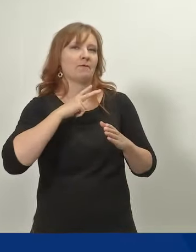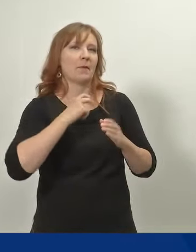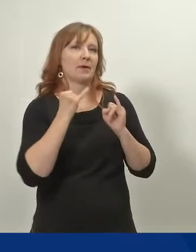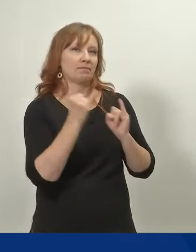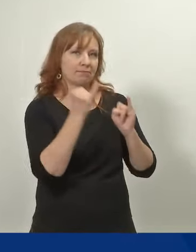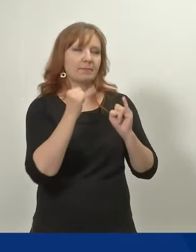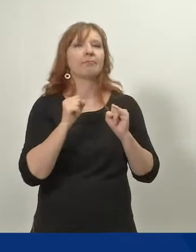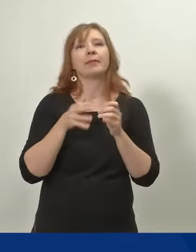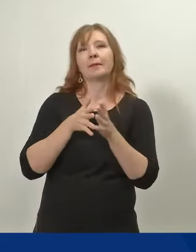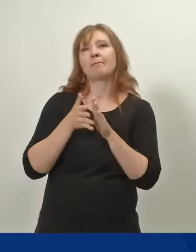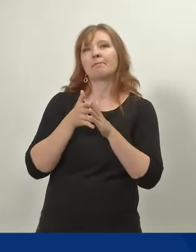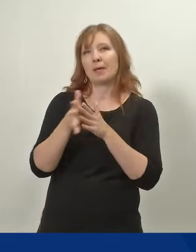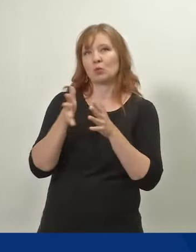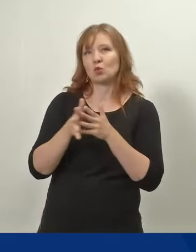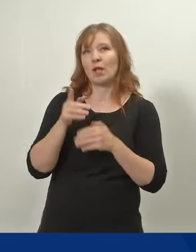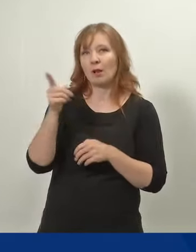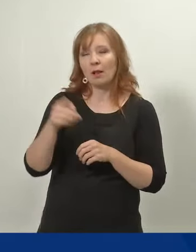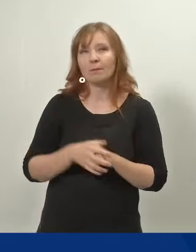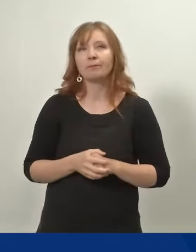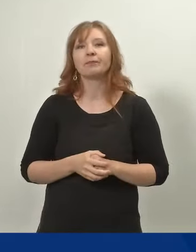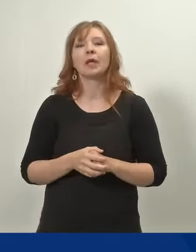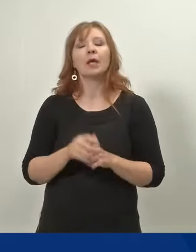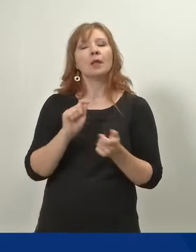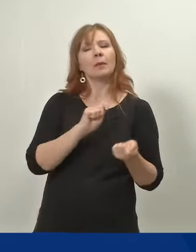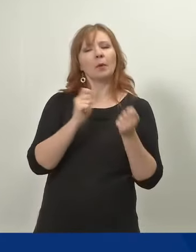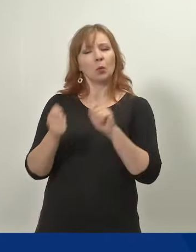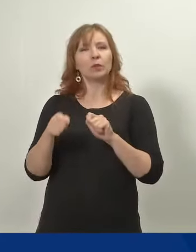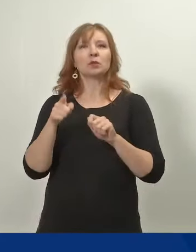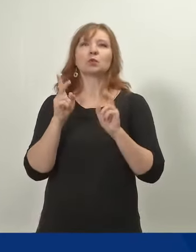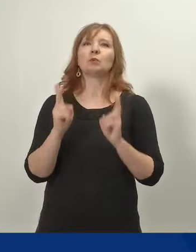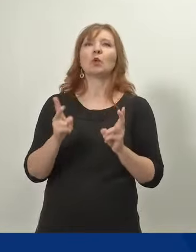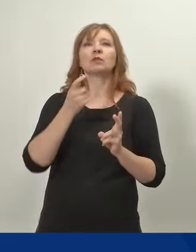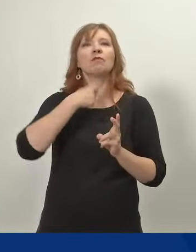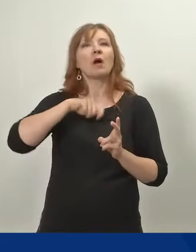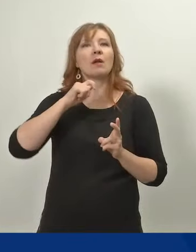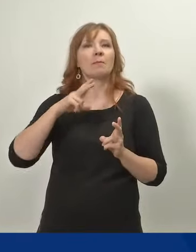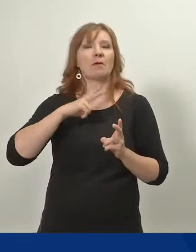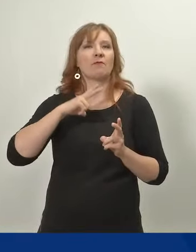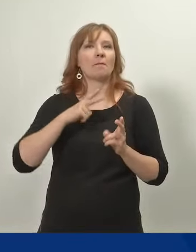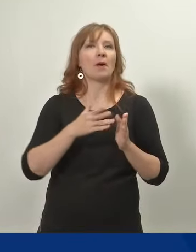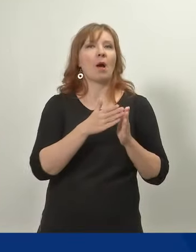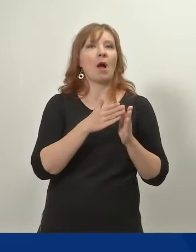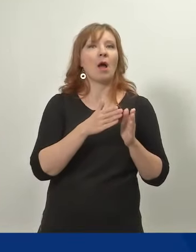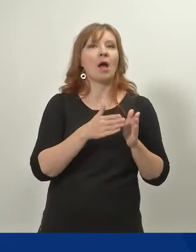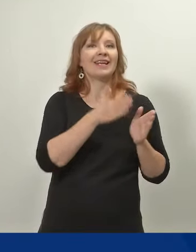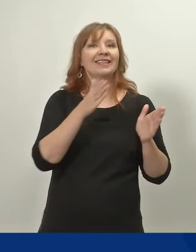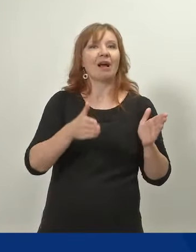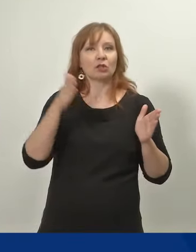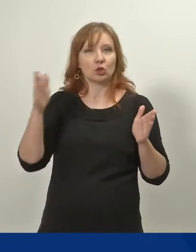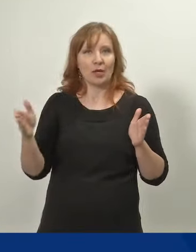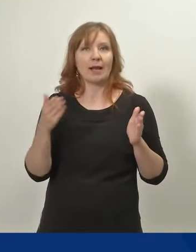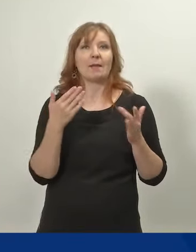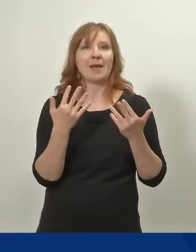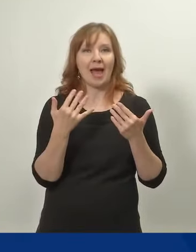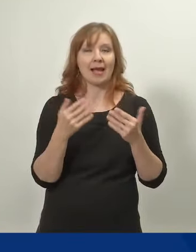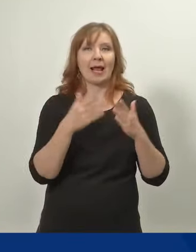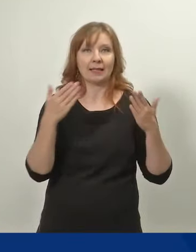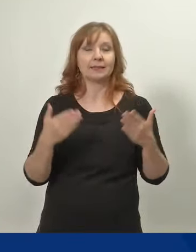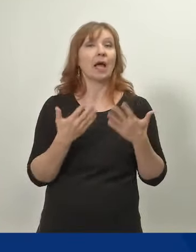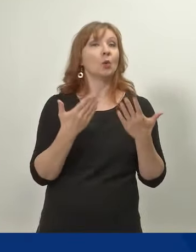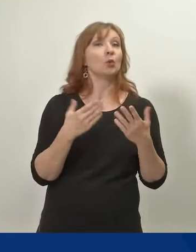Uudistuksessa hallitus lisää myös vanhempainvapaajaksojen määrää nykyisestä kahdesta jaksosta neljään jaksoon.